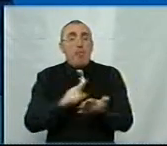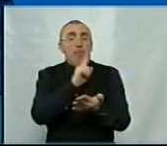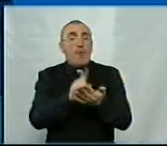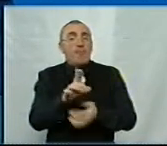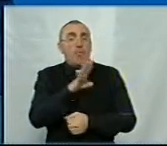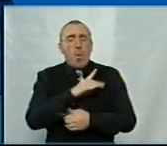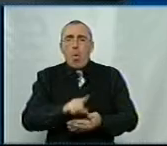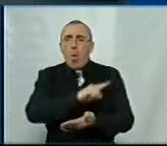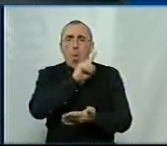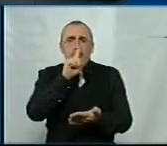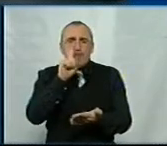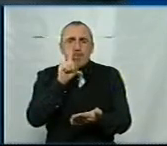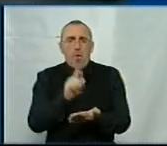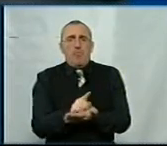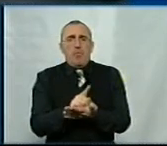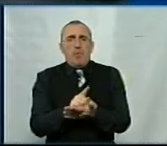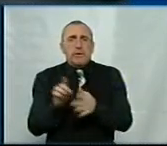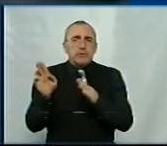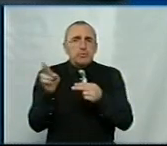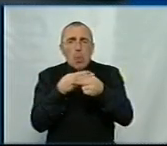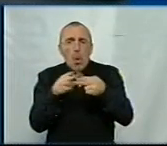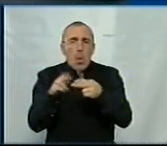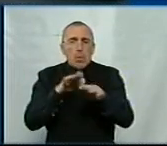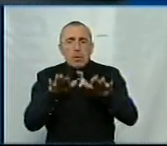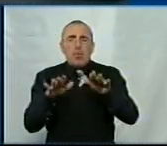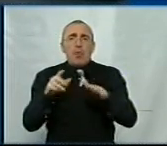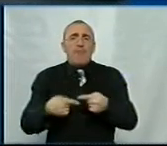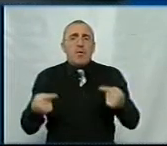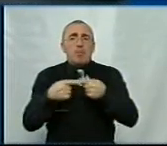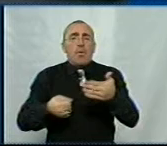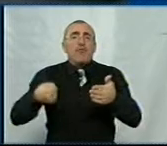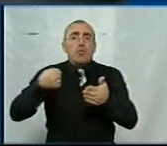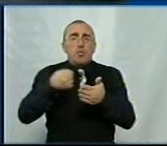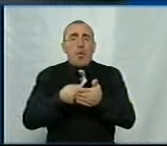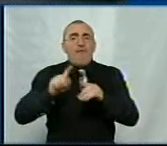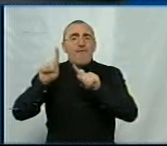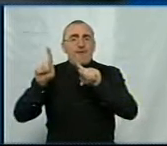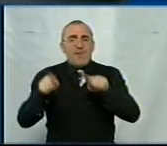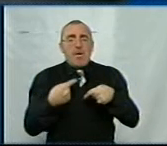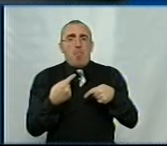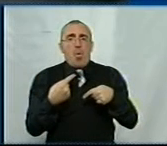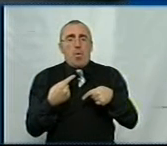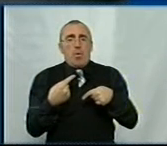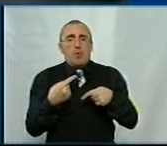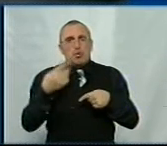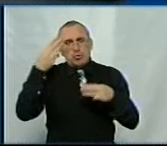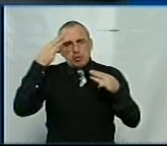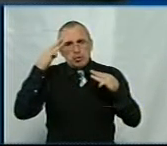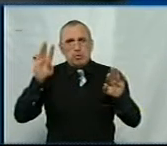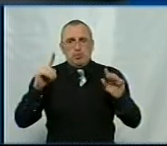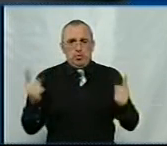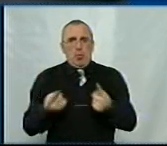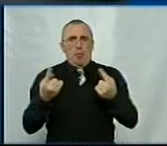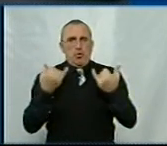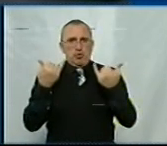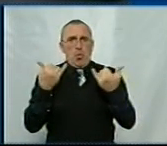бути обов'язково скориговані відповідно до вимог сучасності, до вимог